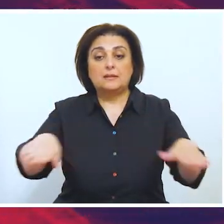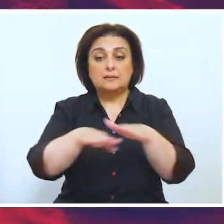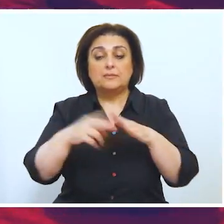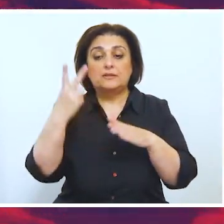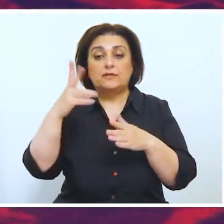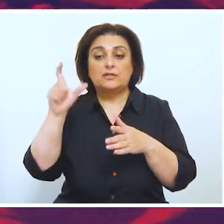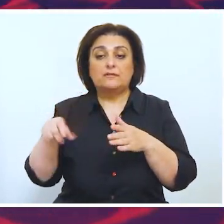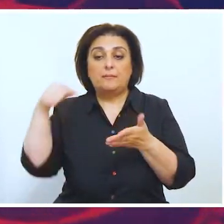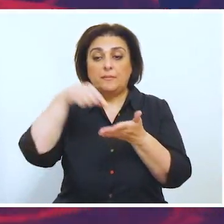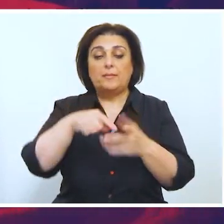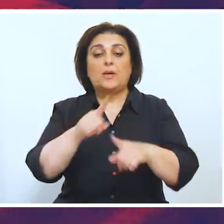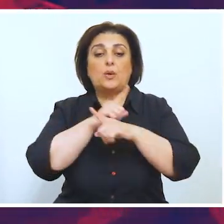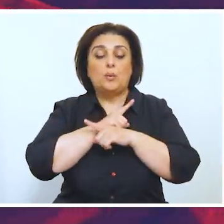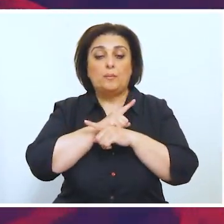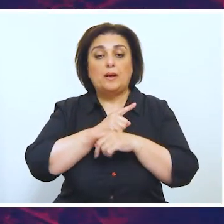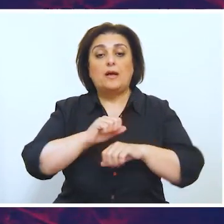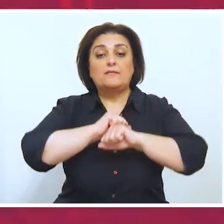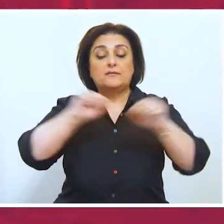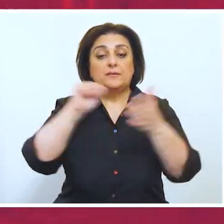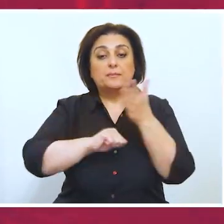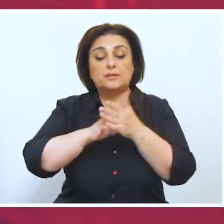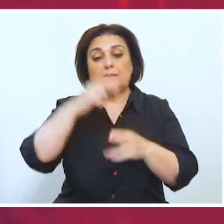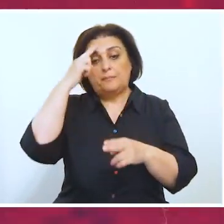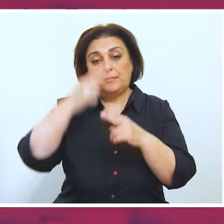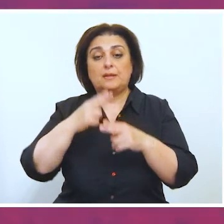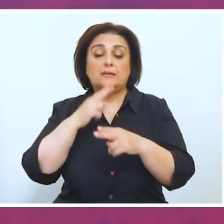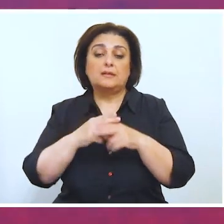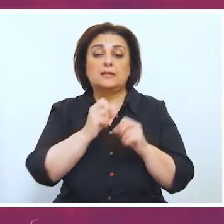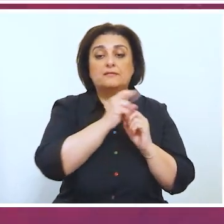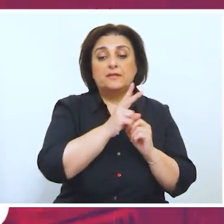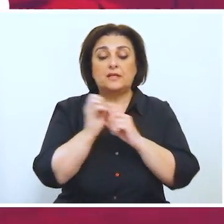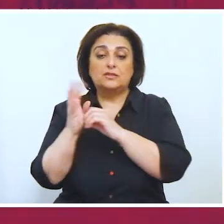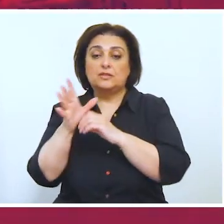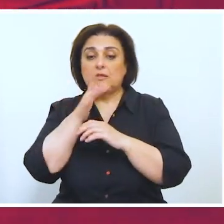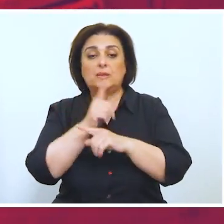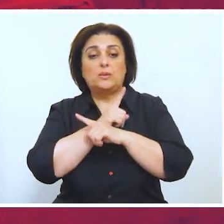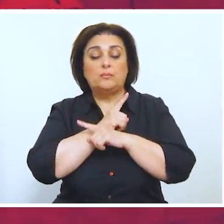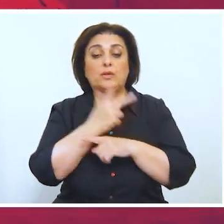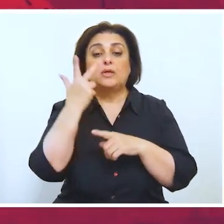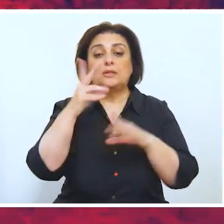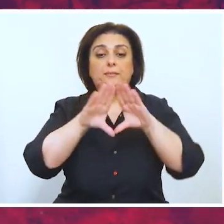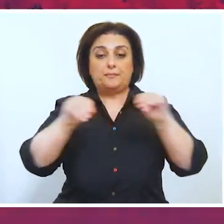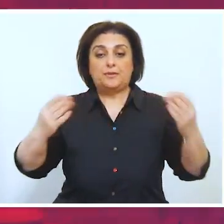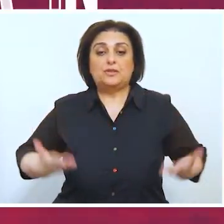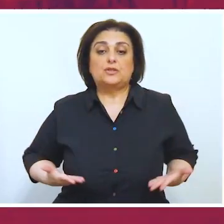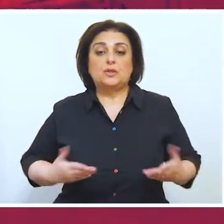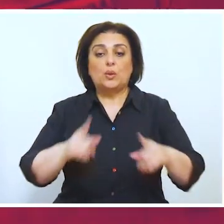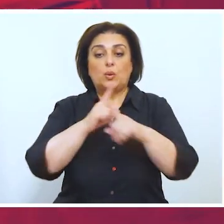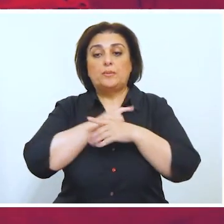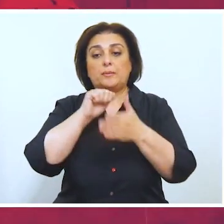nəticəsində bacı qardaş 12 yaşdı və 14 yaşdı şəxs xəsarət alıb. Üç mülki şəxs minaya düşüb.